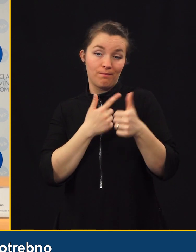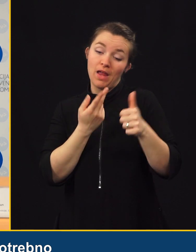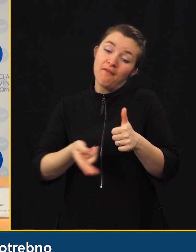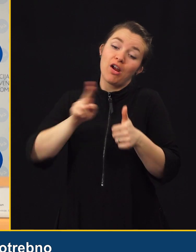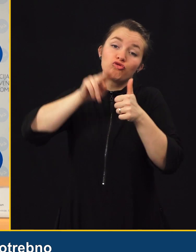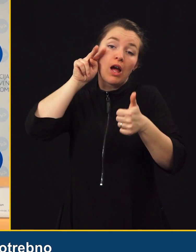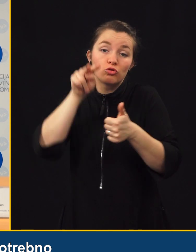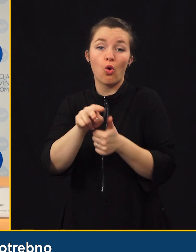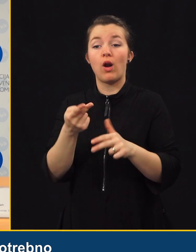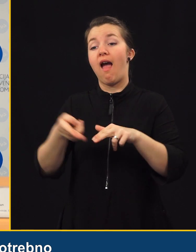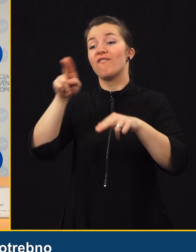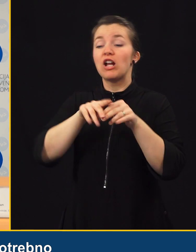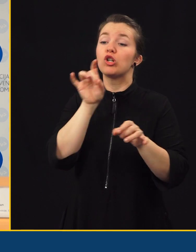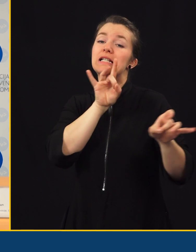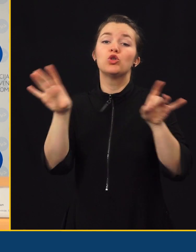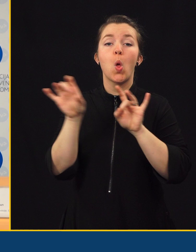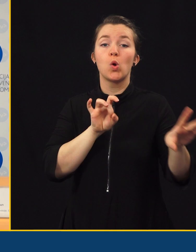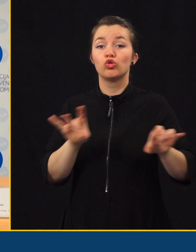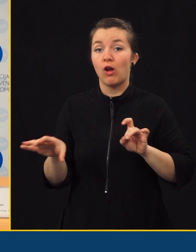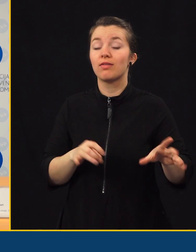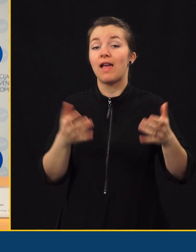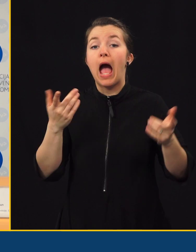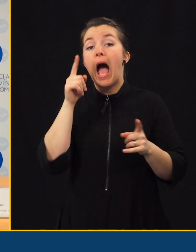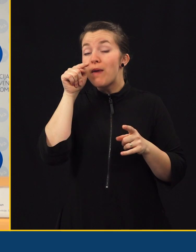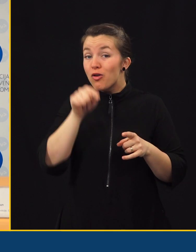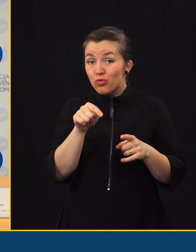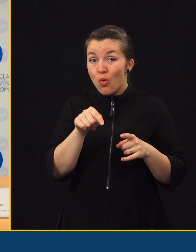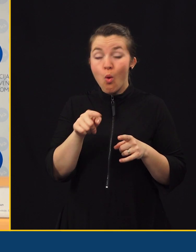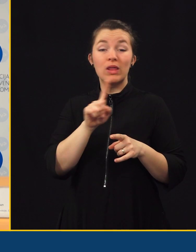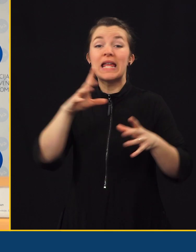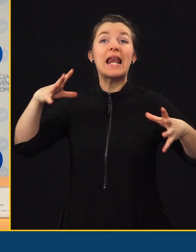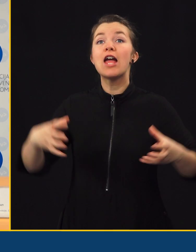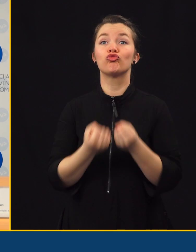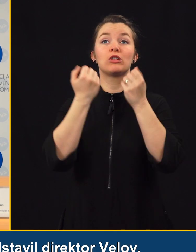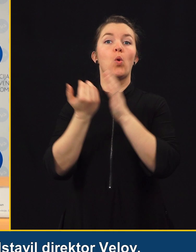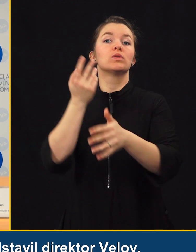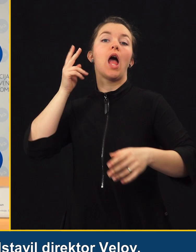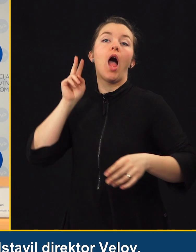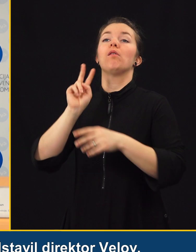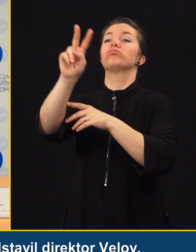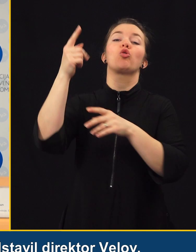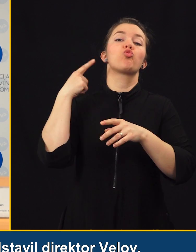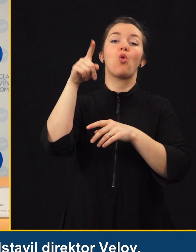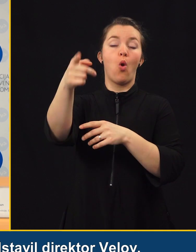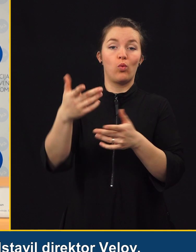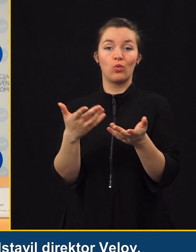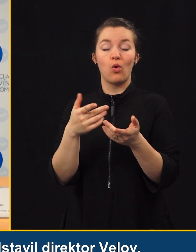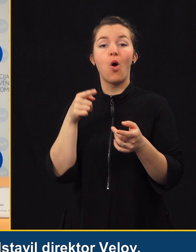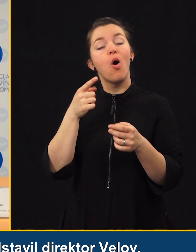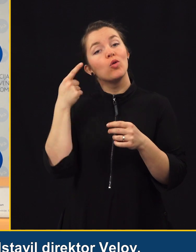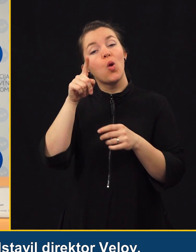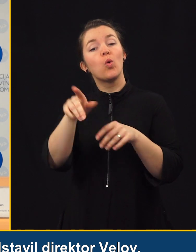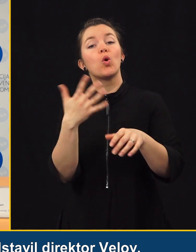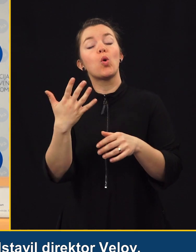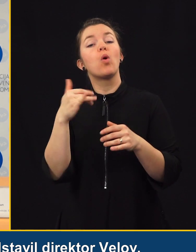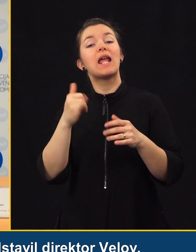nadzora in še več, da jih izločimo. Ampak to ni rešitev na dolgi rok. Na dolgi rok so rešitve, kot